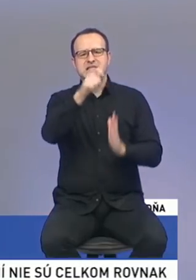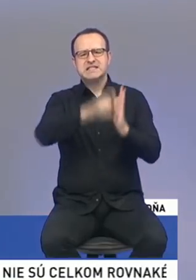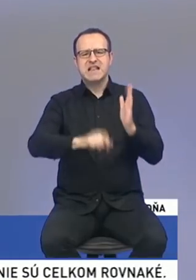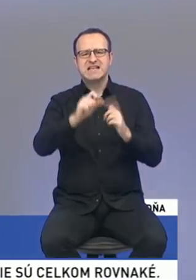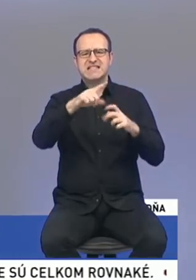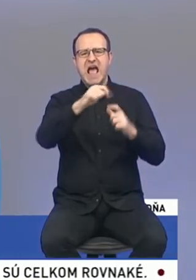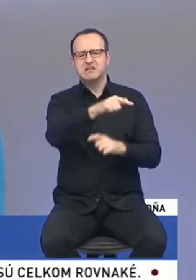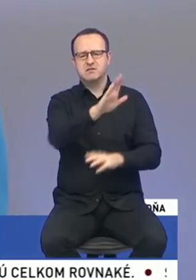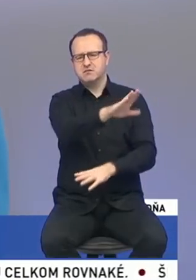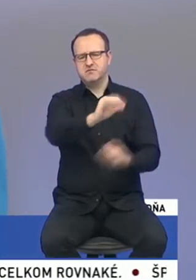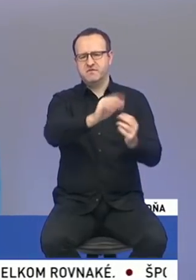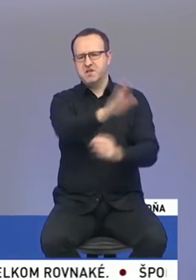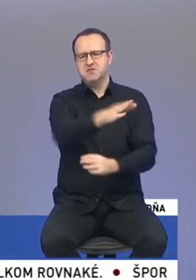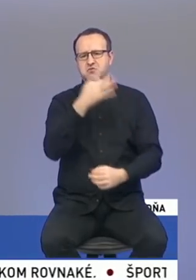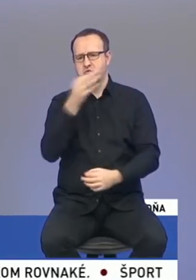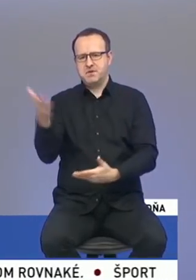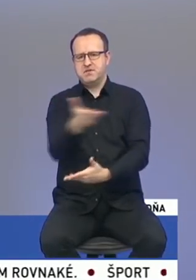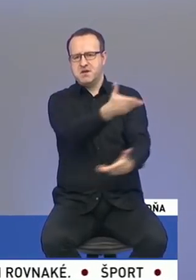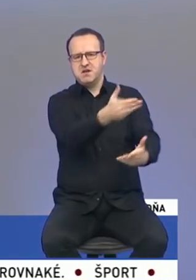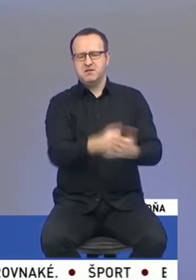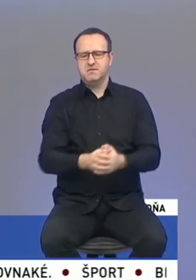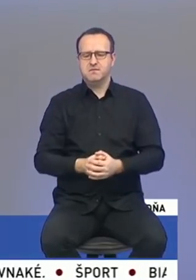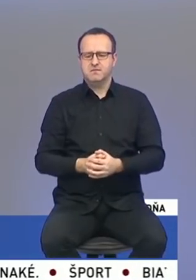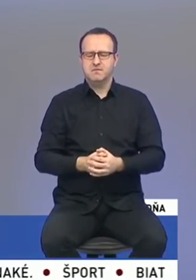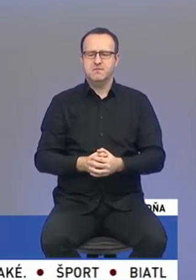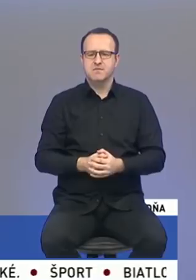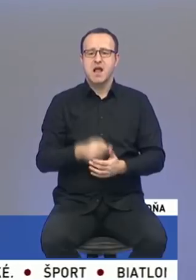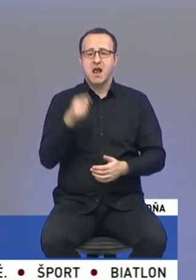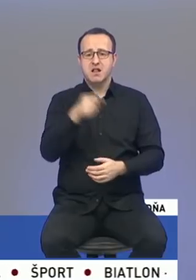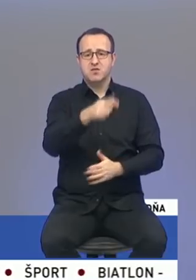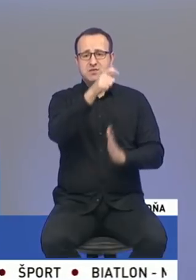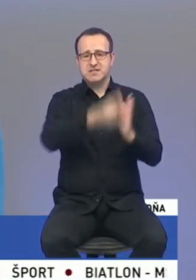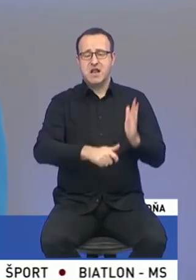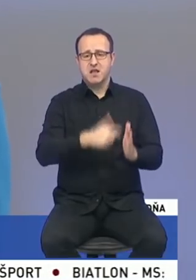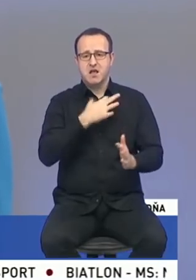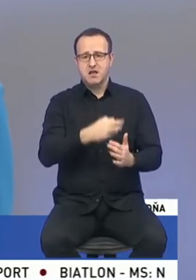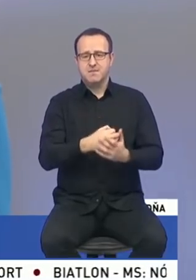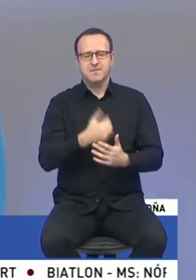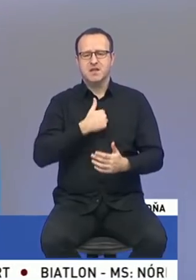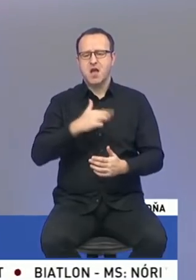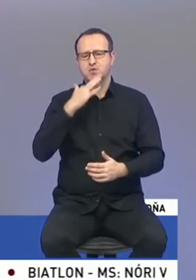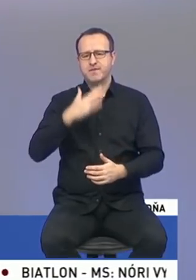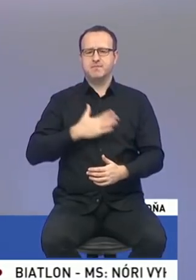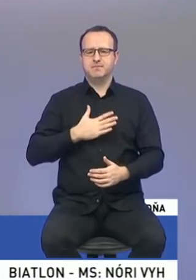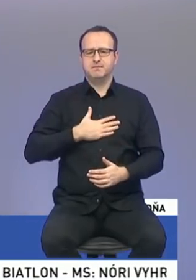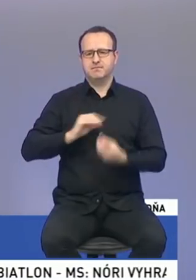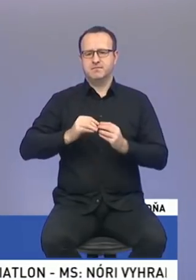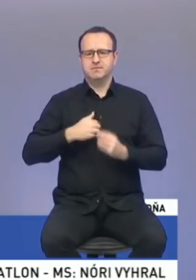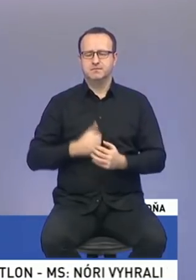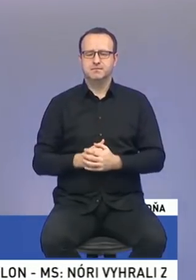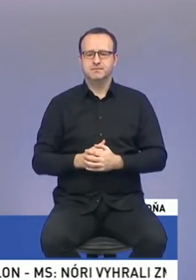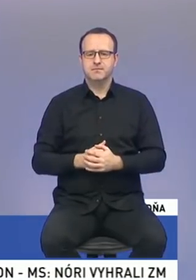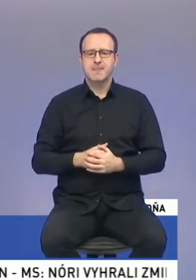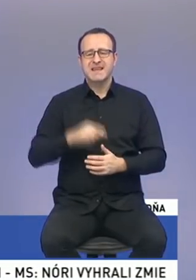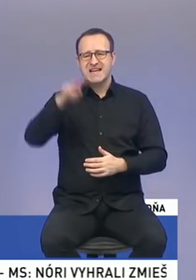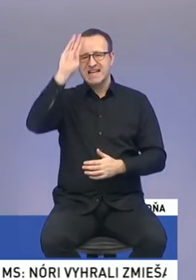kandidáta od nich, tak sa ich na to spýtate. Pýtam sa to preto, lebo táto strana je z Ja rozumiem, ale budem tu rozprávať o nás. V prvom rade, čo sa týka